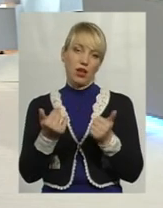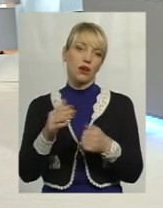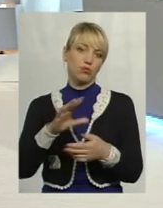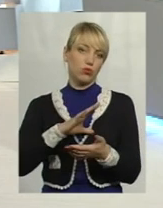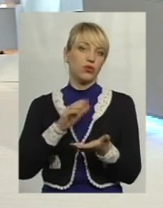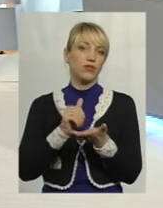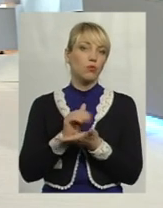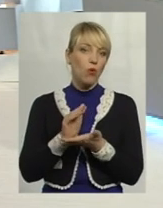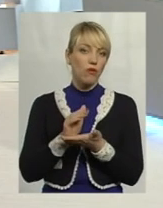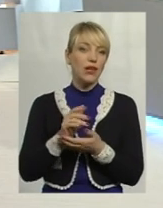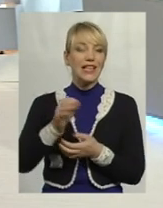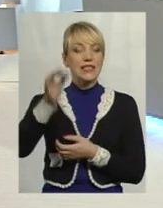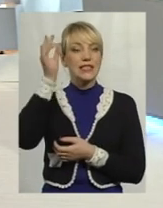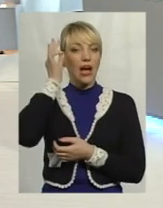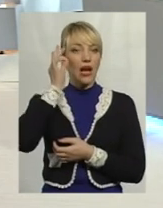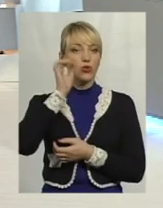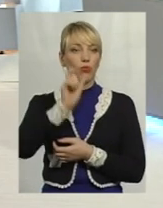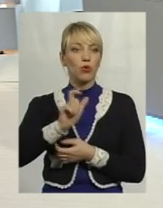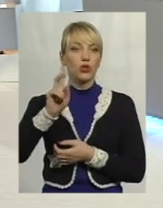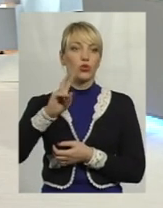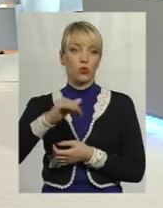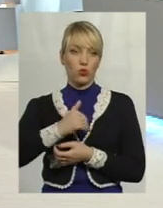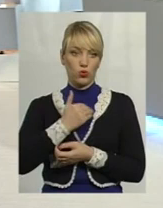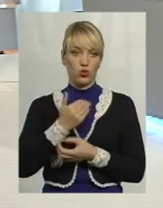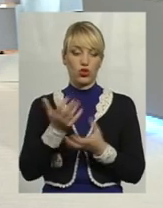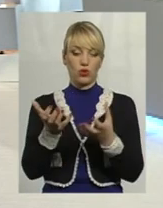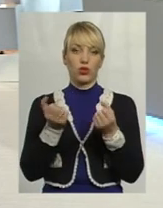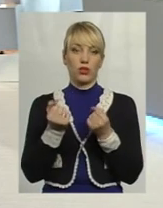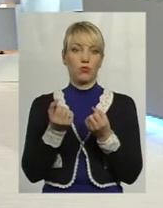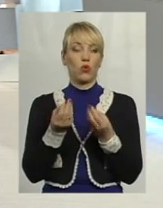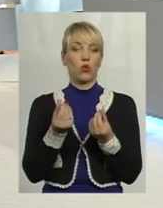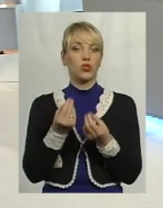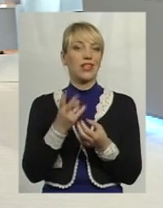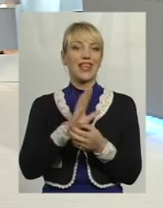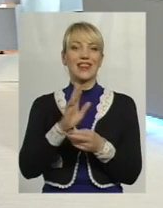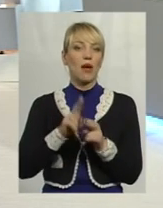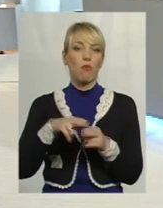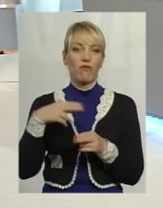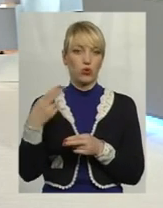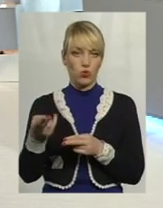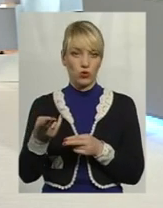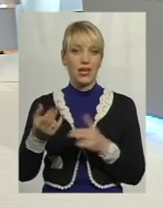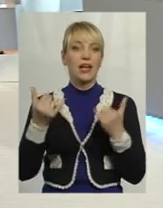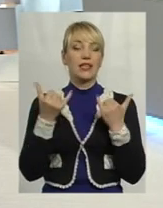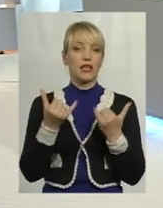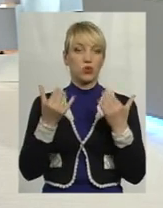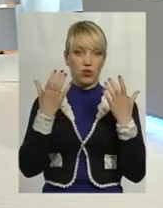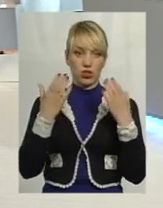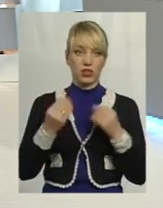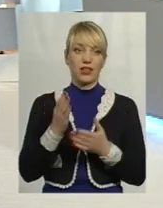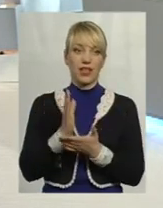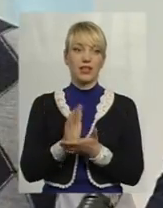Знову ж таки, згадуємо про тих, хто хоче отримати кошти і їх не повернути. На сьогоднішній день є